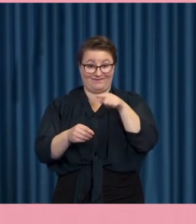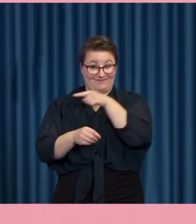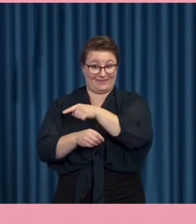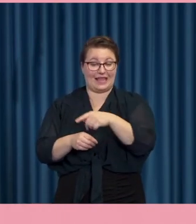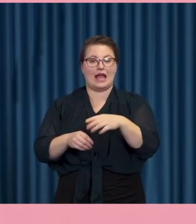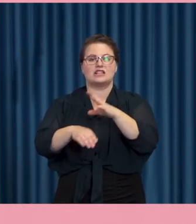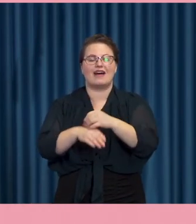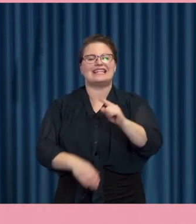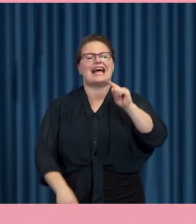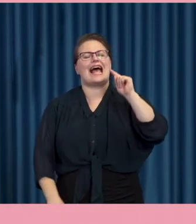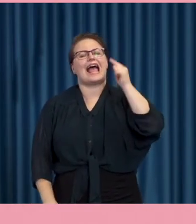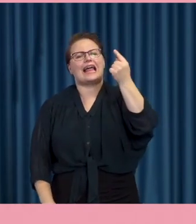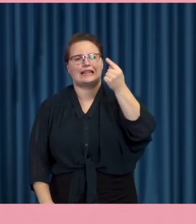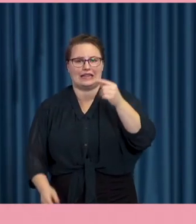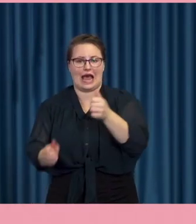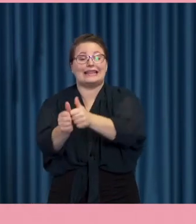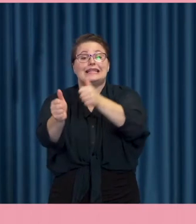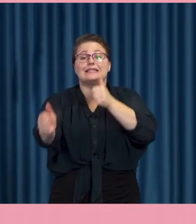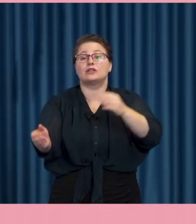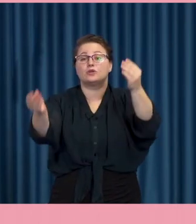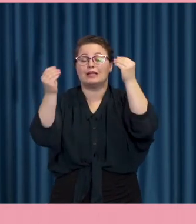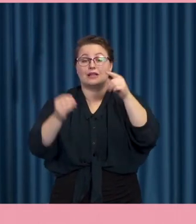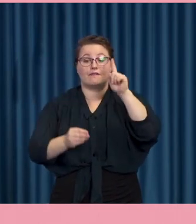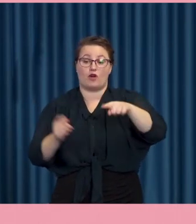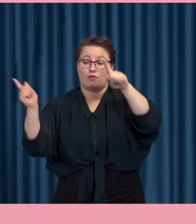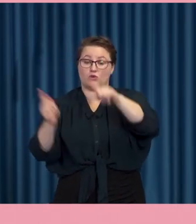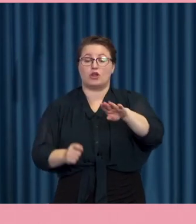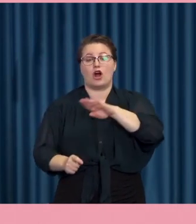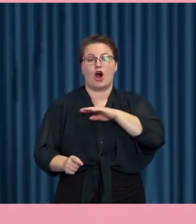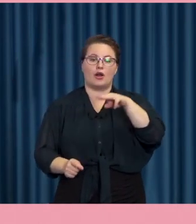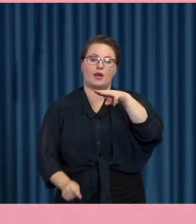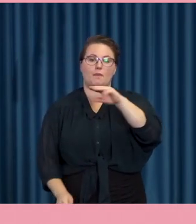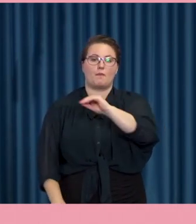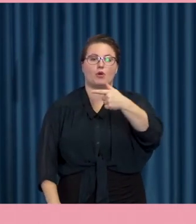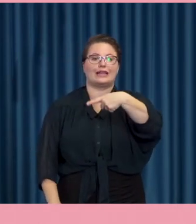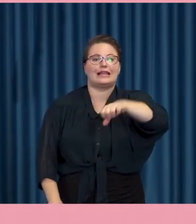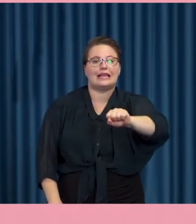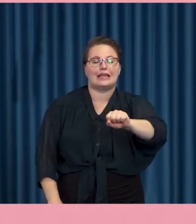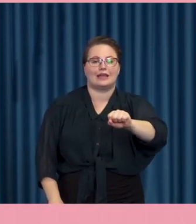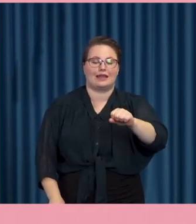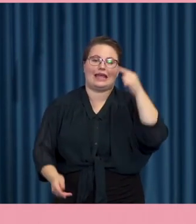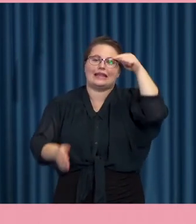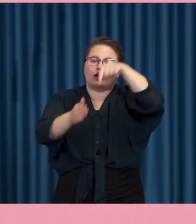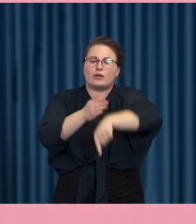personer med måttlig intellektuell funktionsnedsättning. Det betyder att de vissa av dem kan inte läsa och